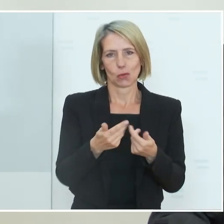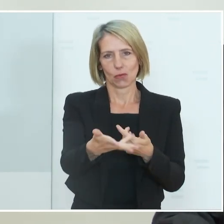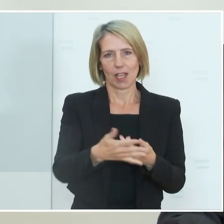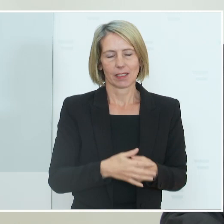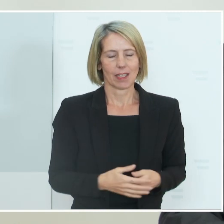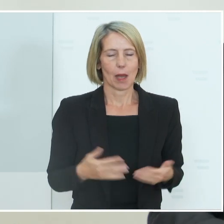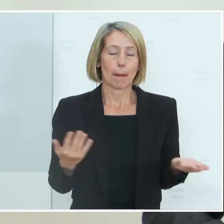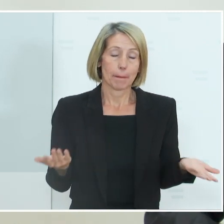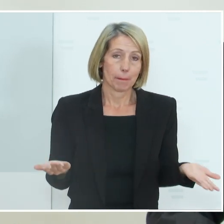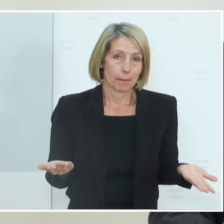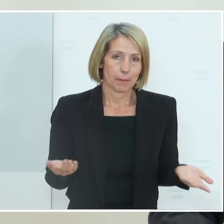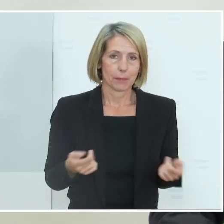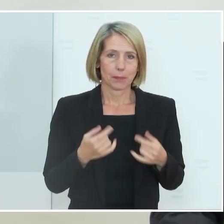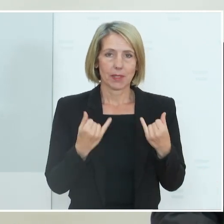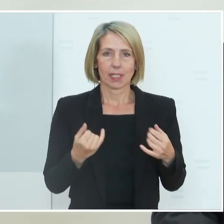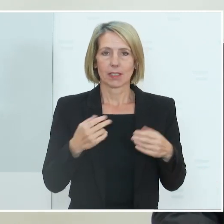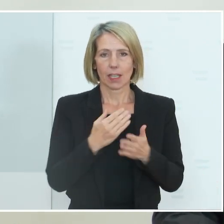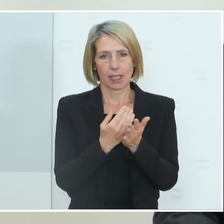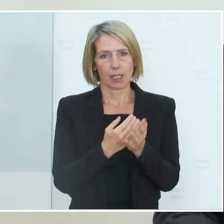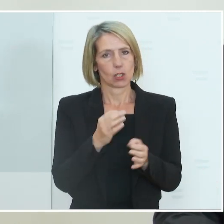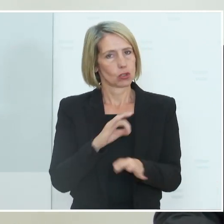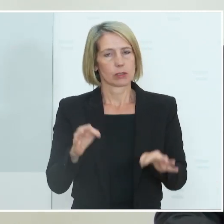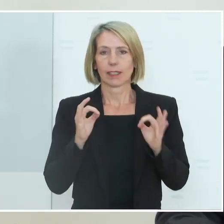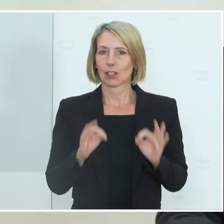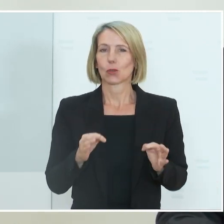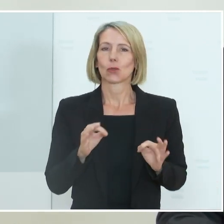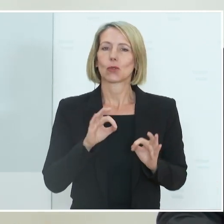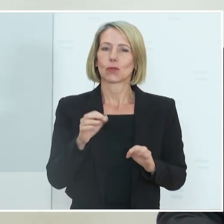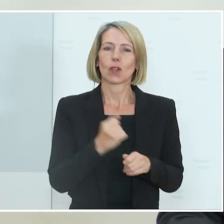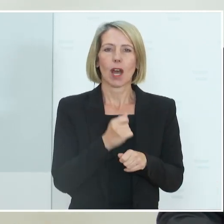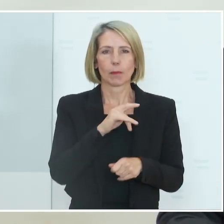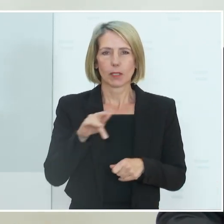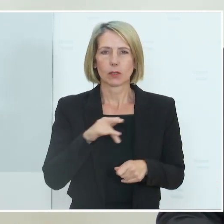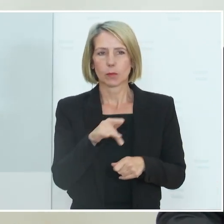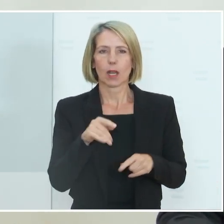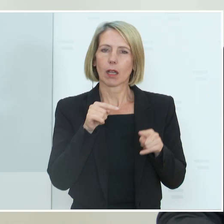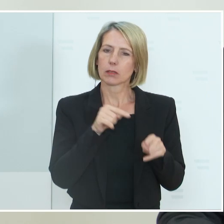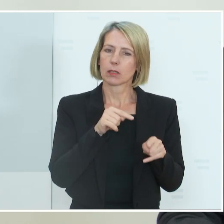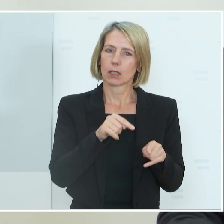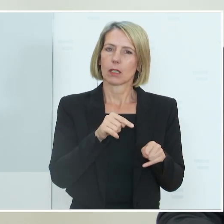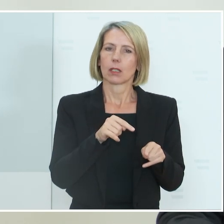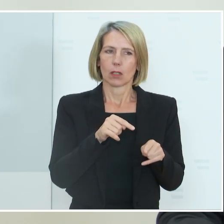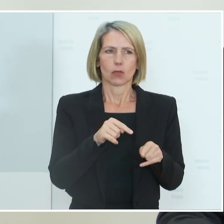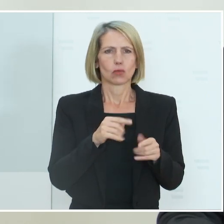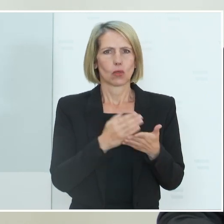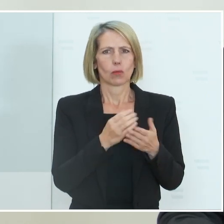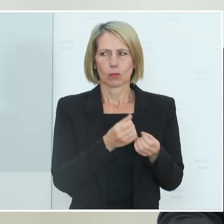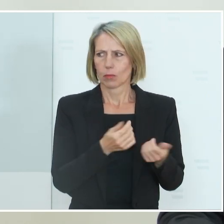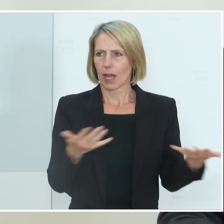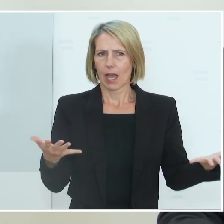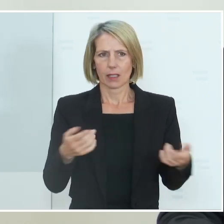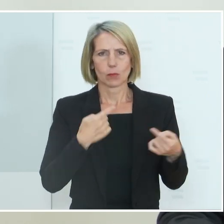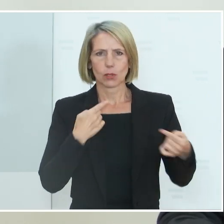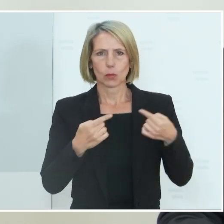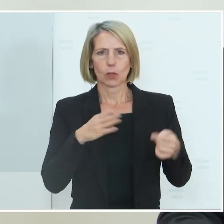ich, sehr gute Regelung, die den Arbeitsplatz betrifft. Die ist auch sehr breit besprochen worden mit